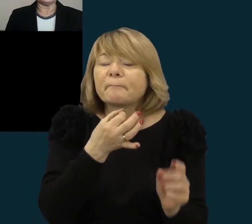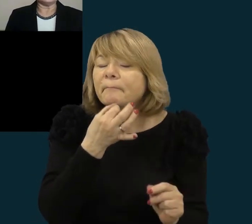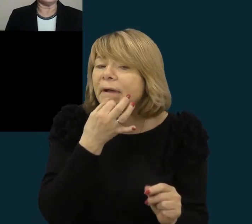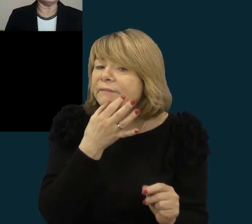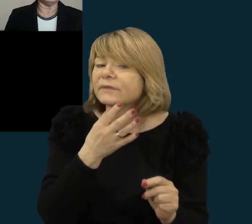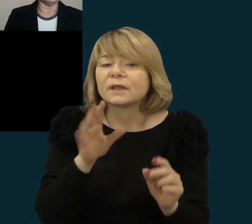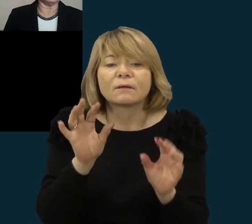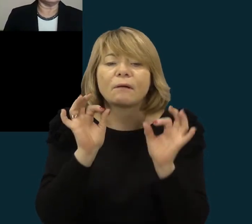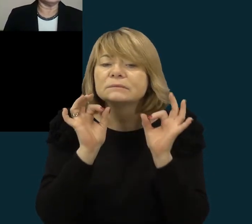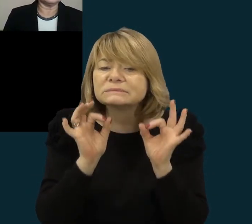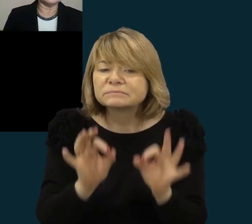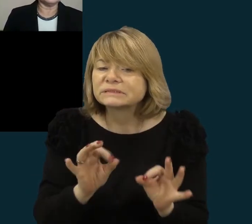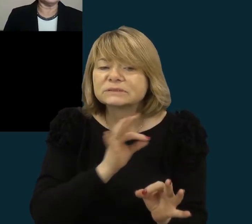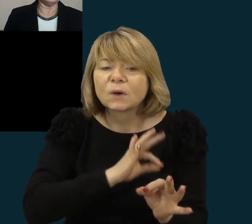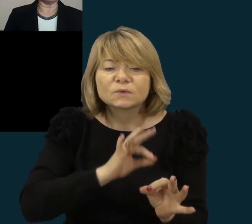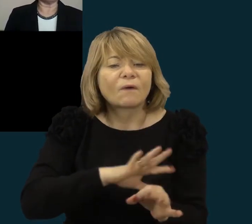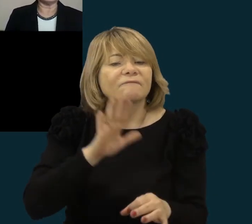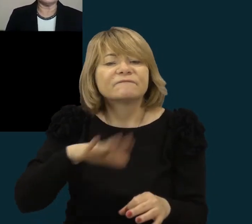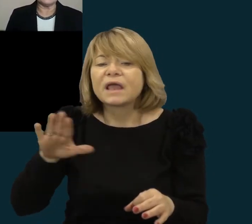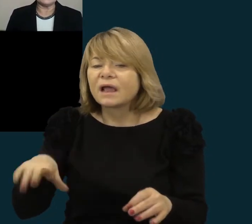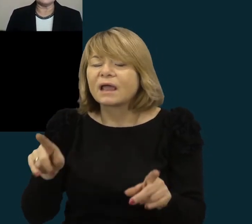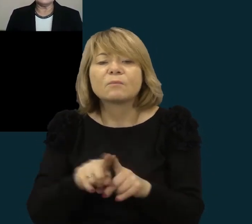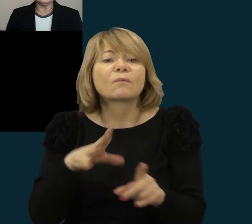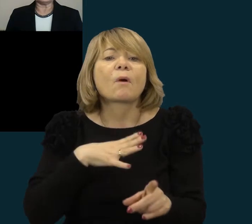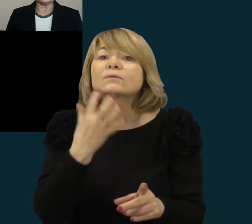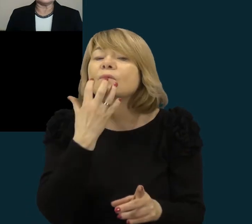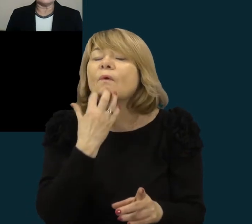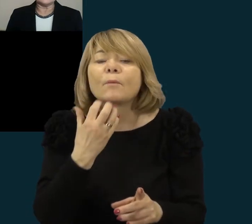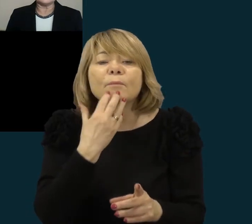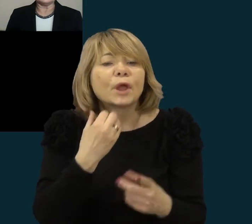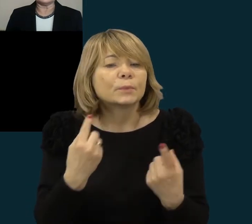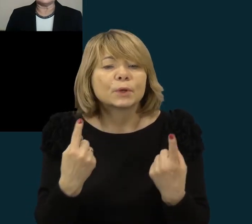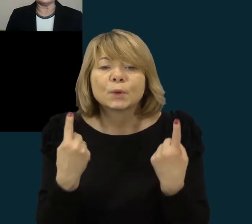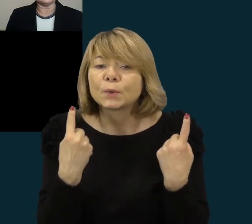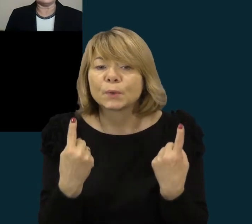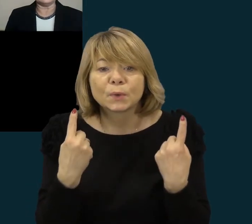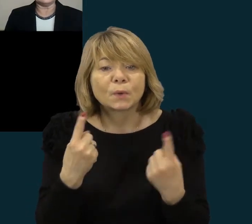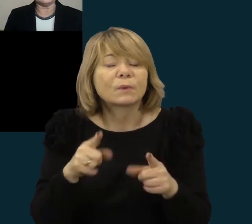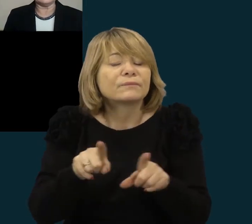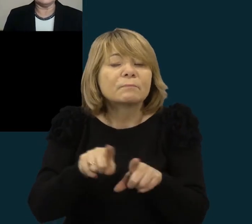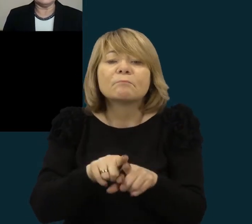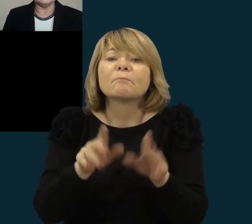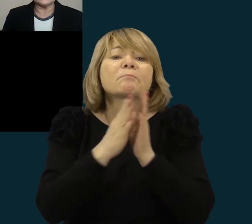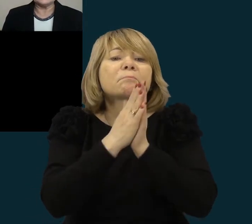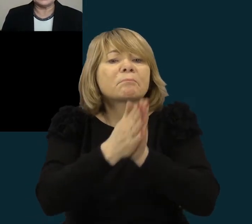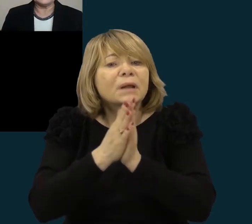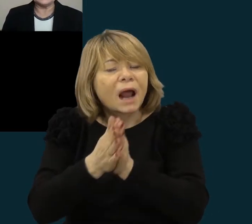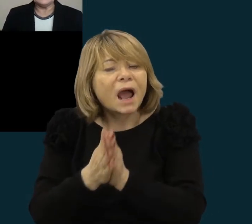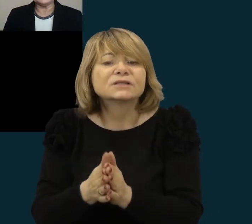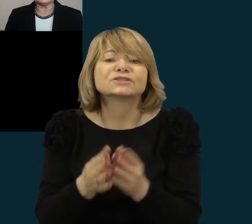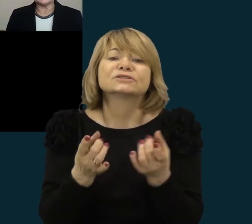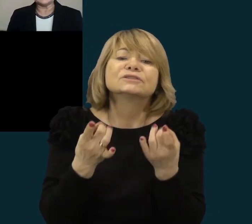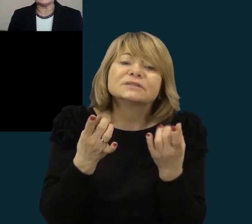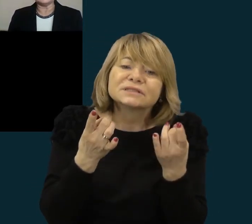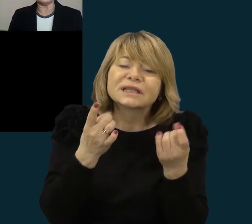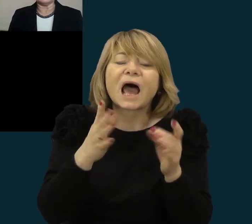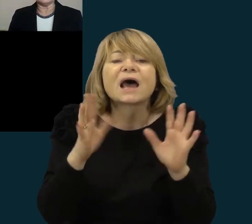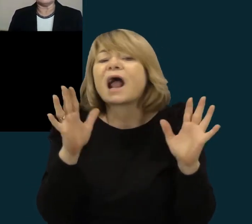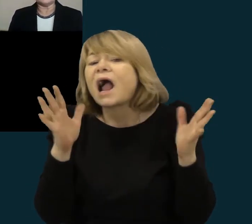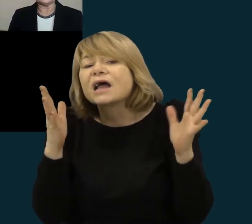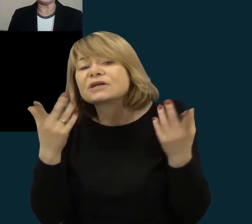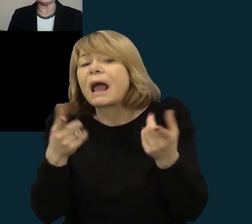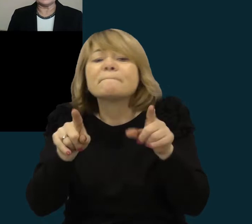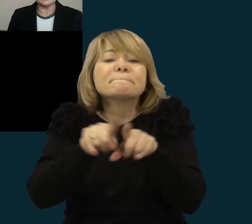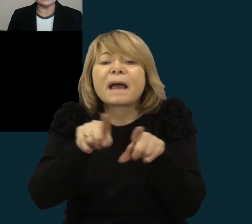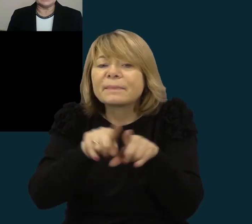mokiniai labai buvo susidomėjo ir dar nekart vis prašė, kad kažką tai tokio